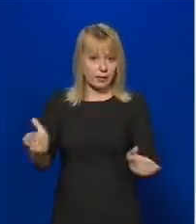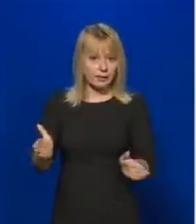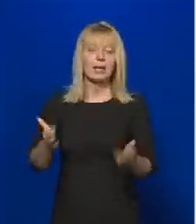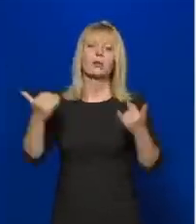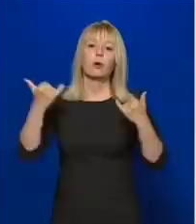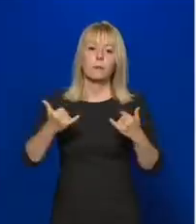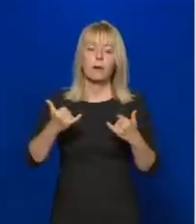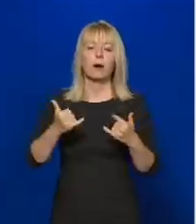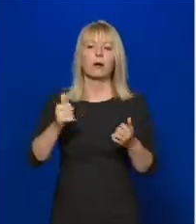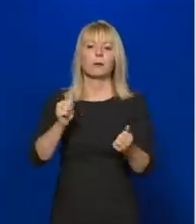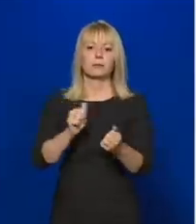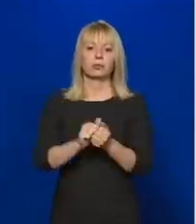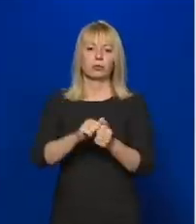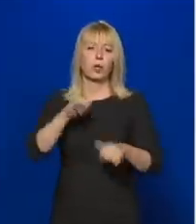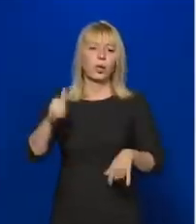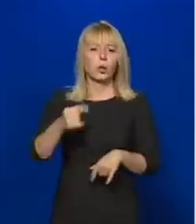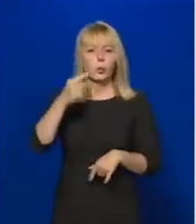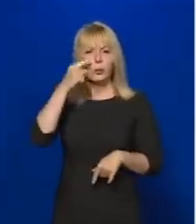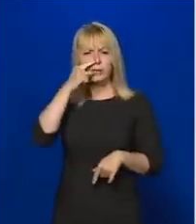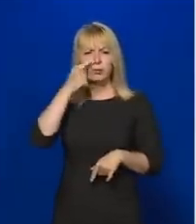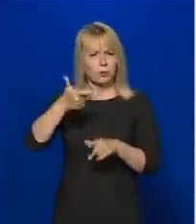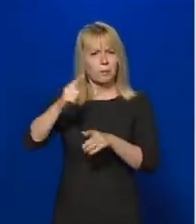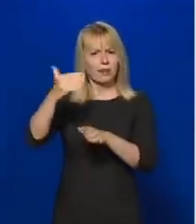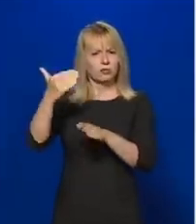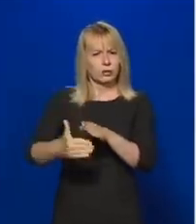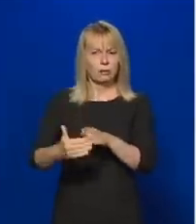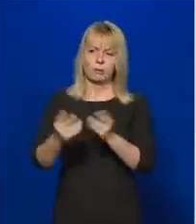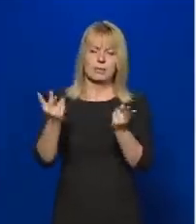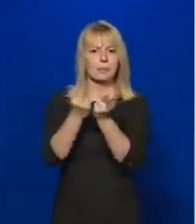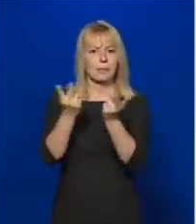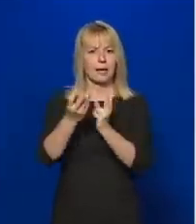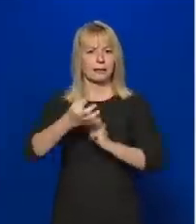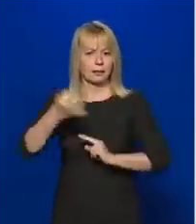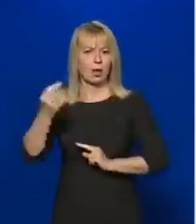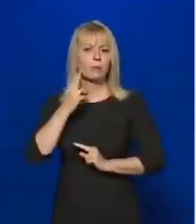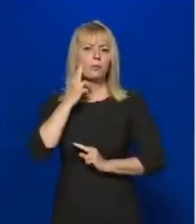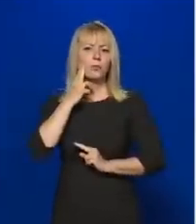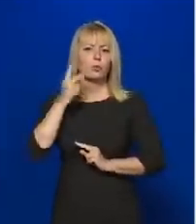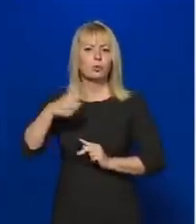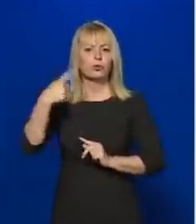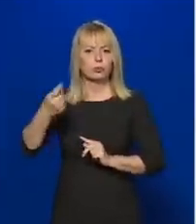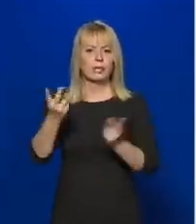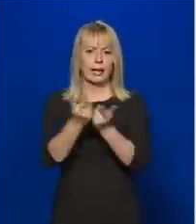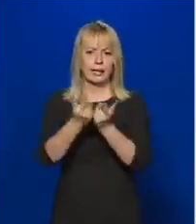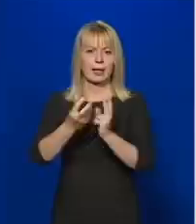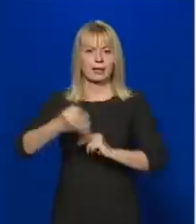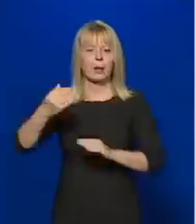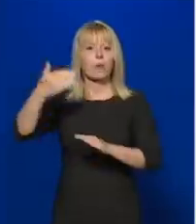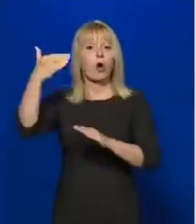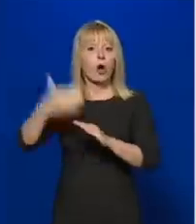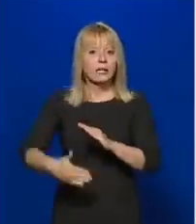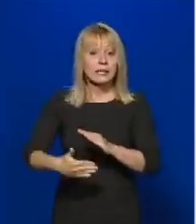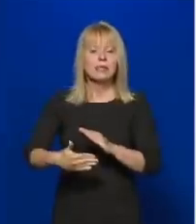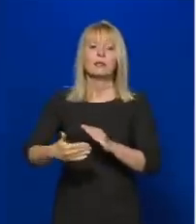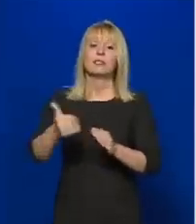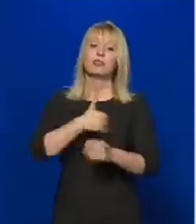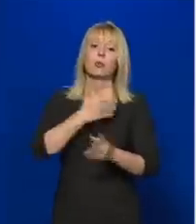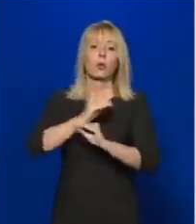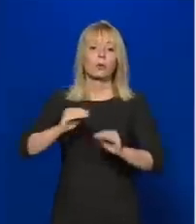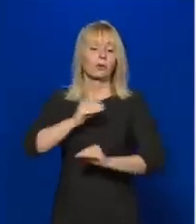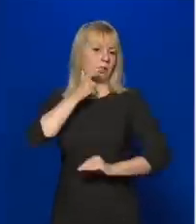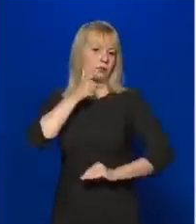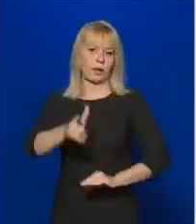biztos, hogy június talán másodika az, ami egy keddi nap, pünköst hétfő utáni keddi nap, addig iskolai oktatás nem lesz,